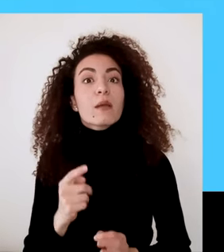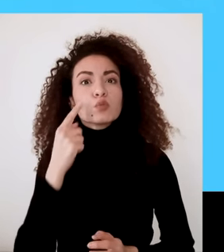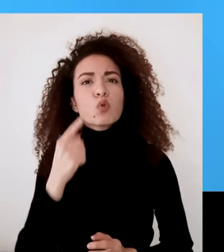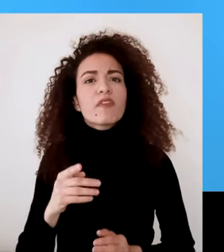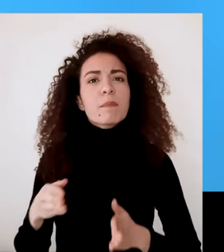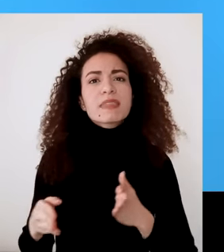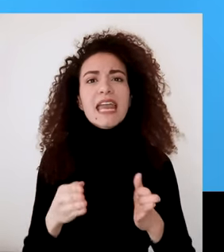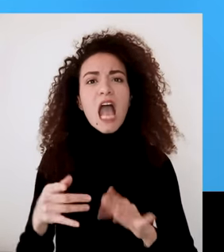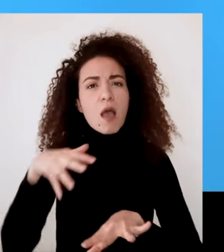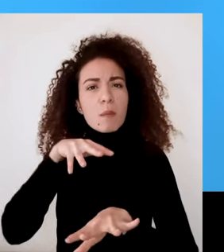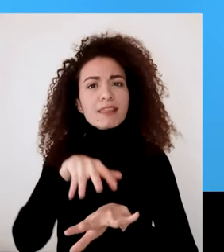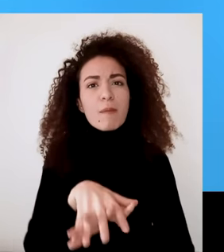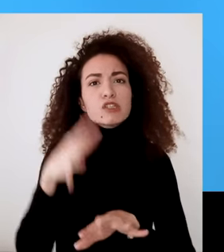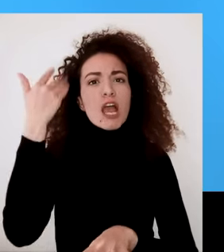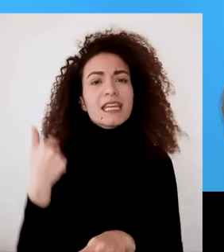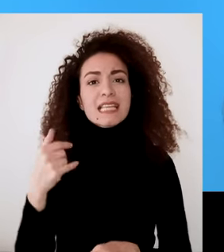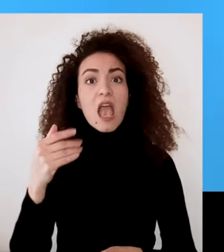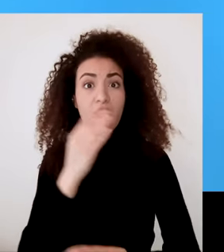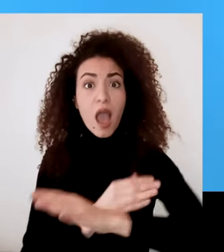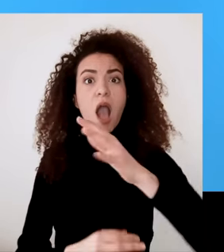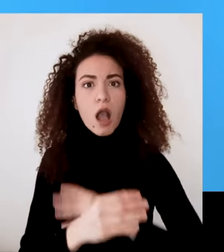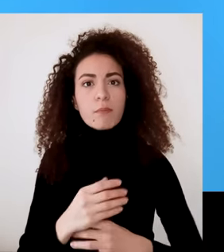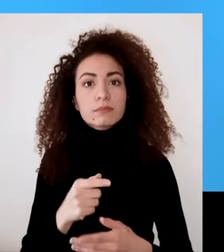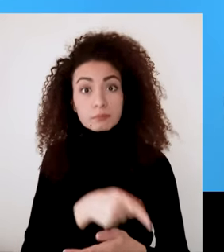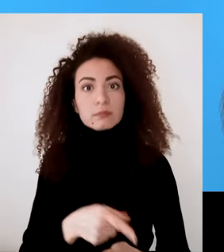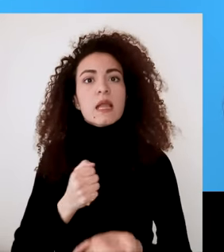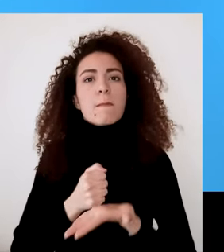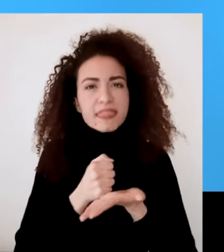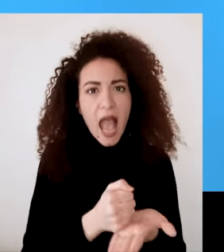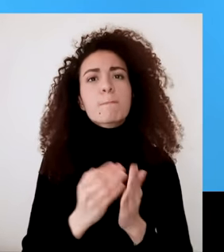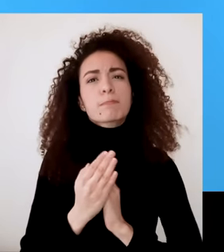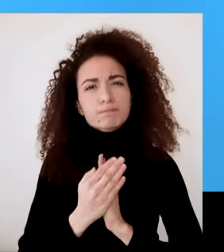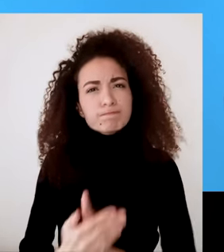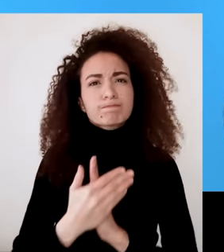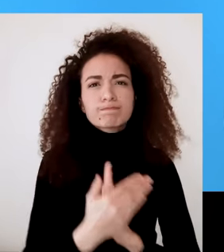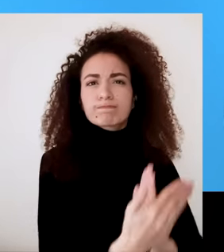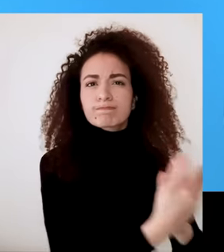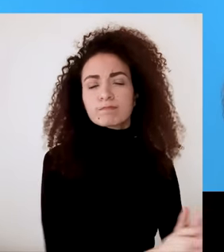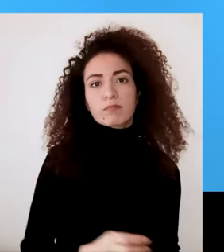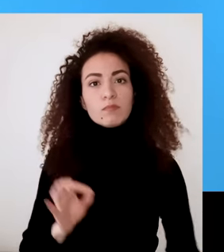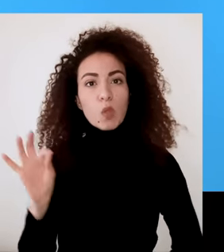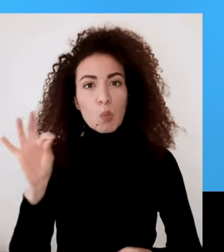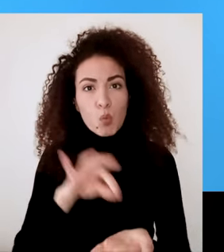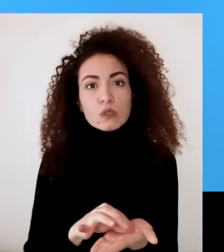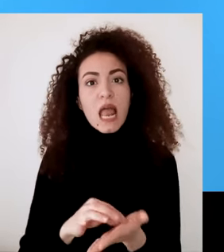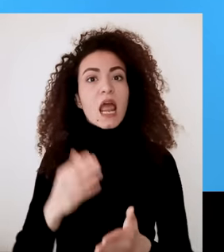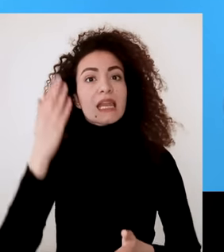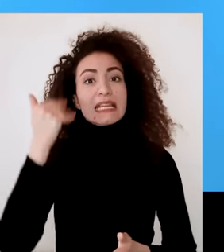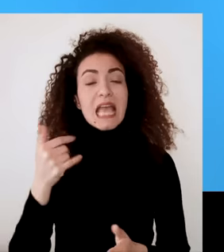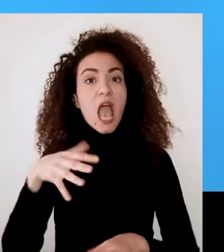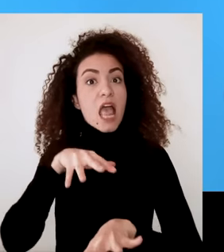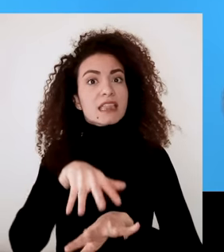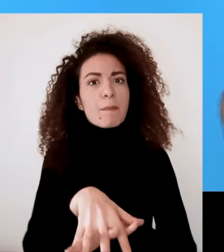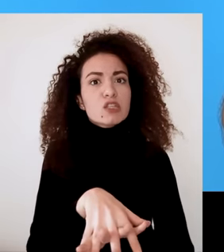نماذج دمج تسمح للبنات والنساء ذوات الإعاقة أنه يشاركوا ويختلطوا بالحياة الاجتماعية ضمن إطار طبيعي